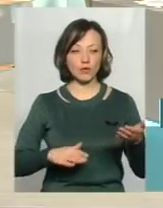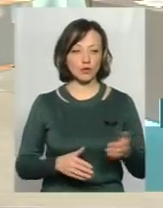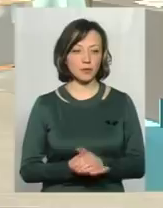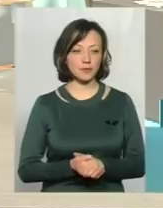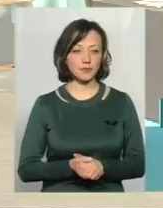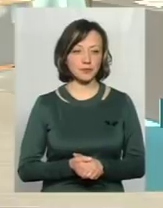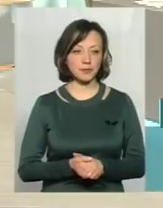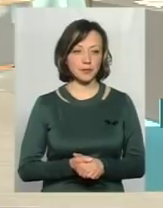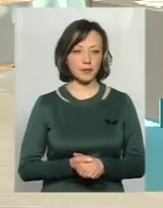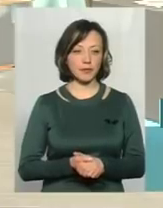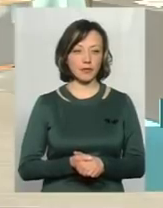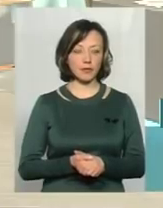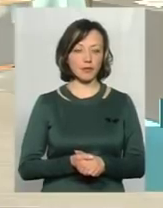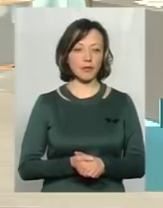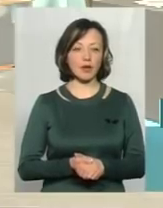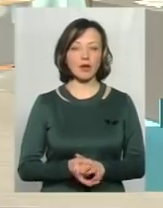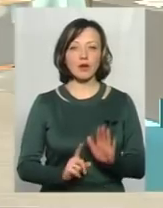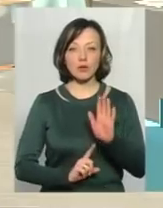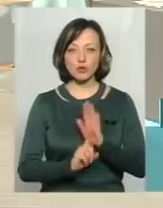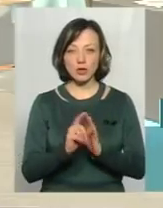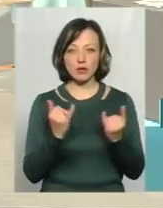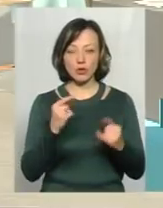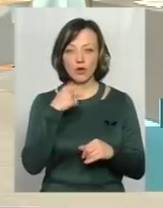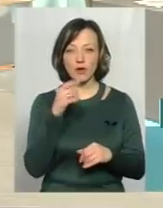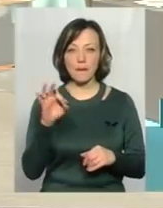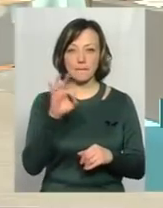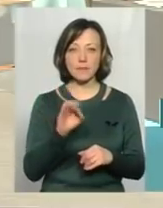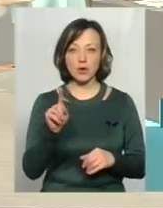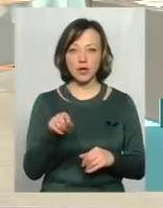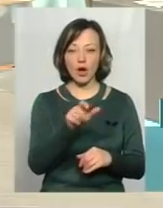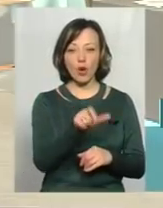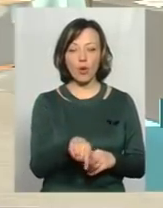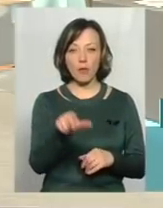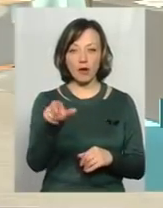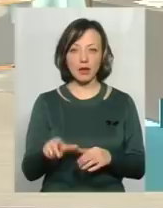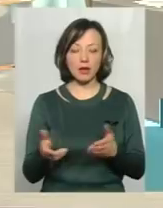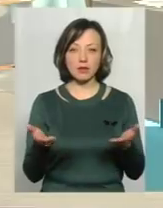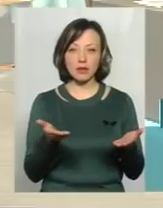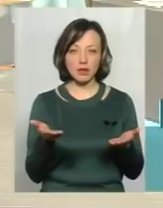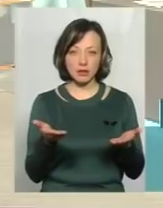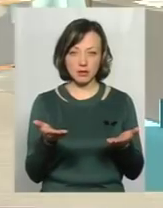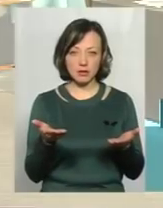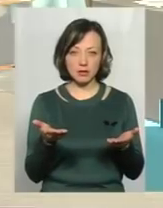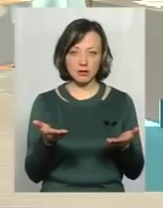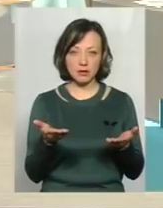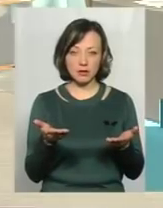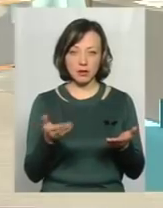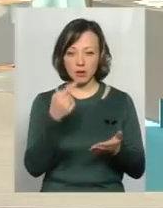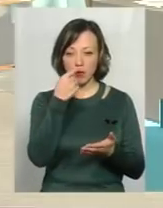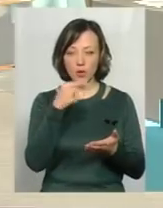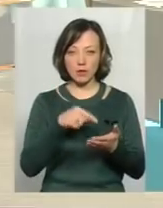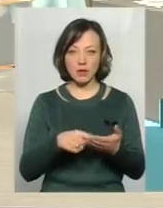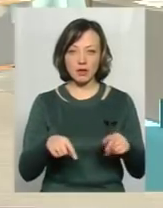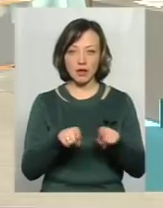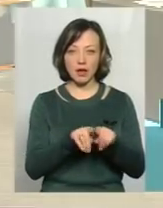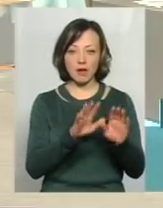Отож, ми вже починали сьогодні говорити про те, що навіть громадяни, які потрапляють на такі